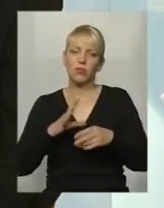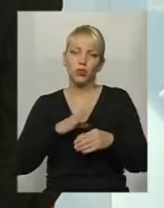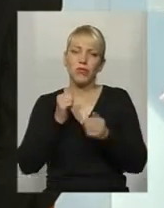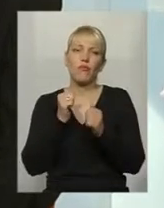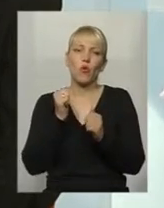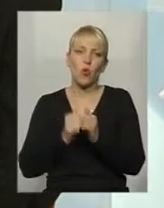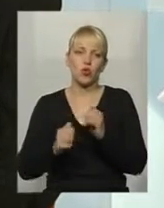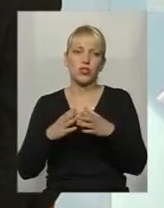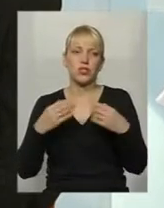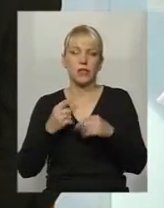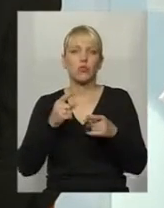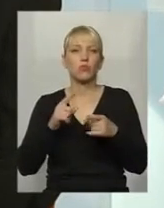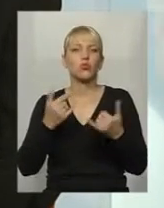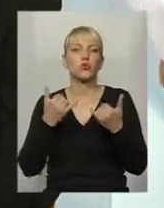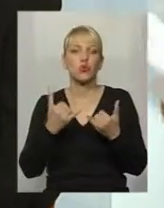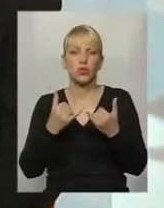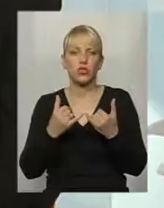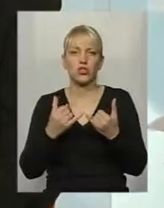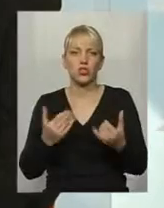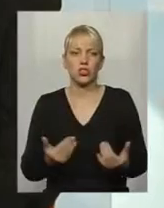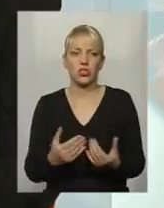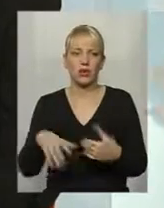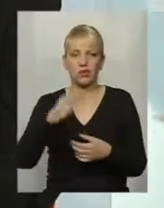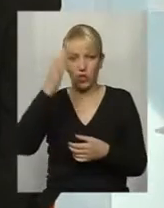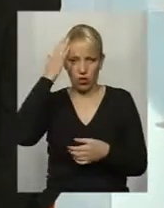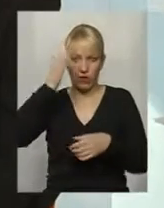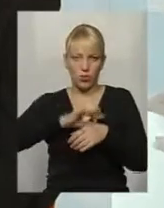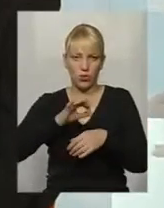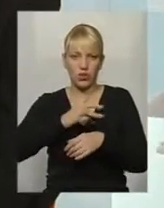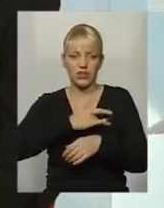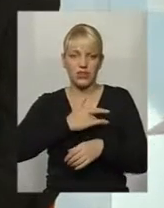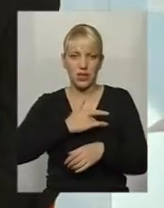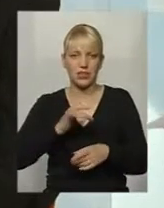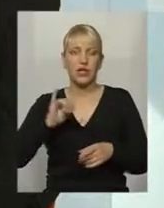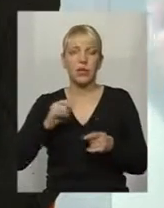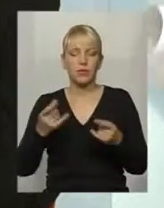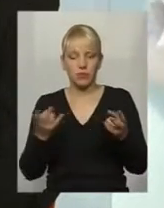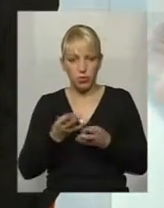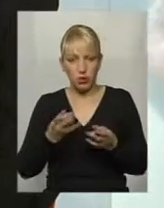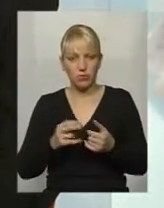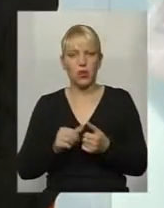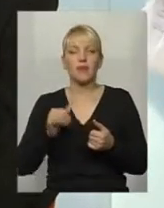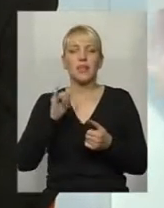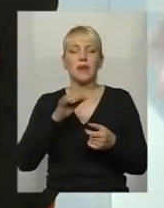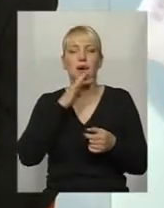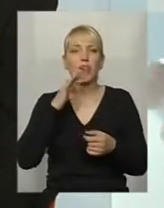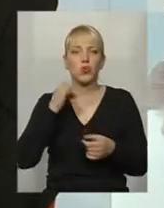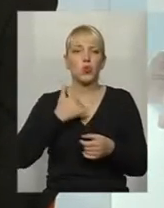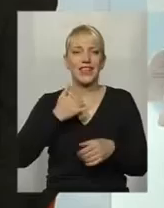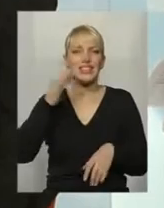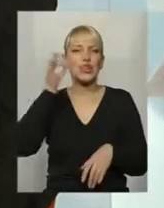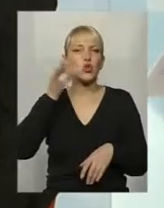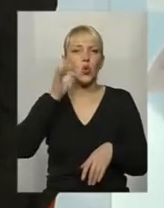Тому що теж від нинішнього життя у всіх болить голова і серце. То теж потрібно. Дуже багато в нас з цукровим